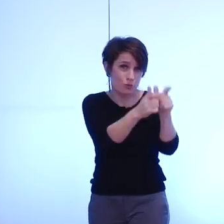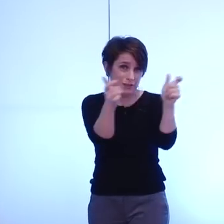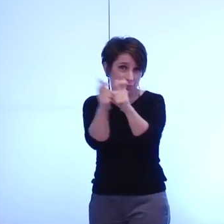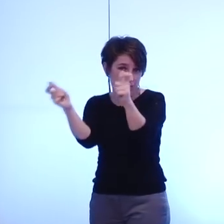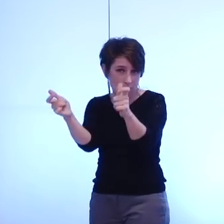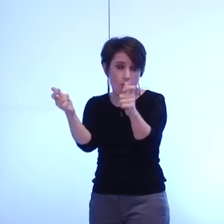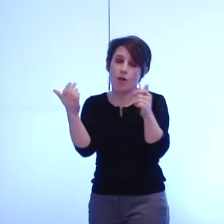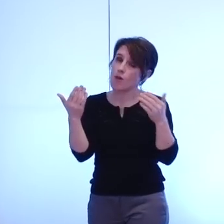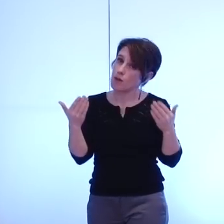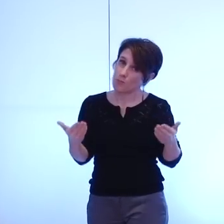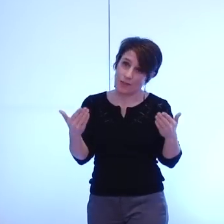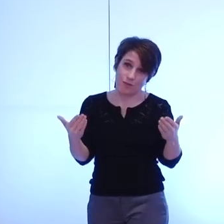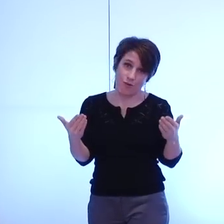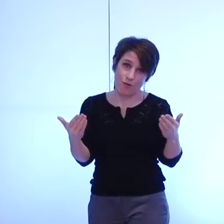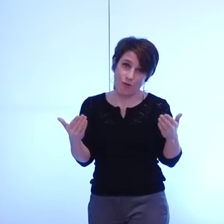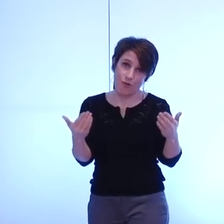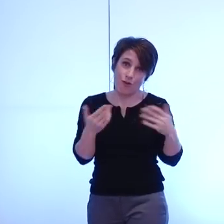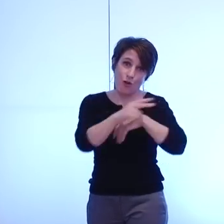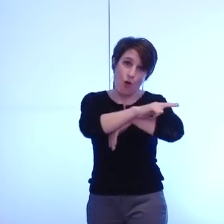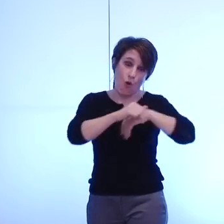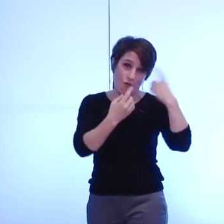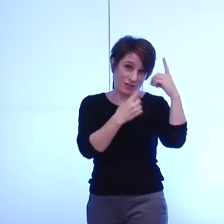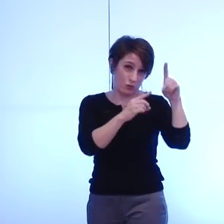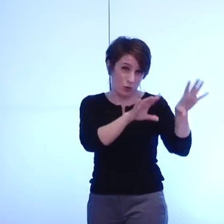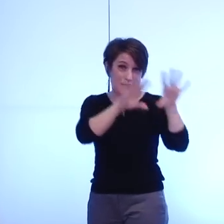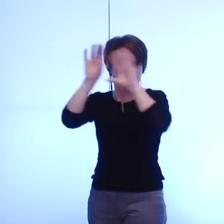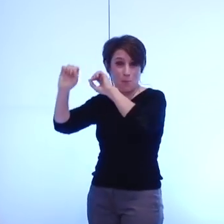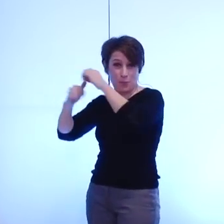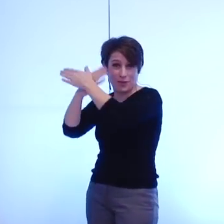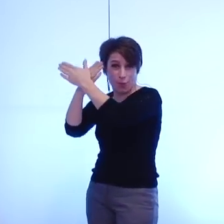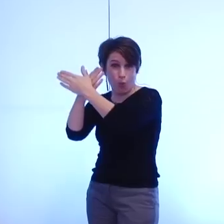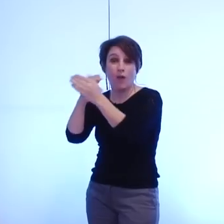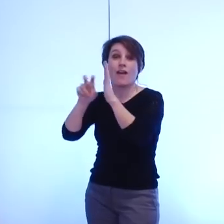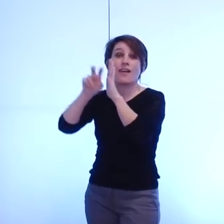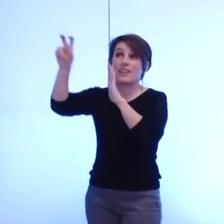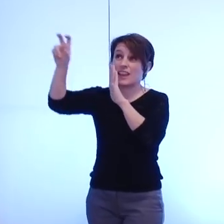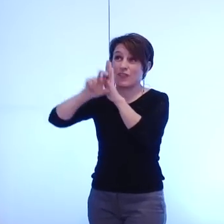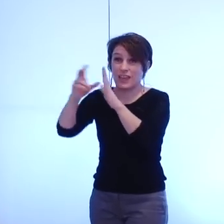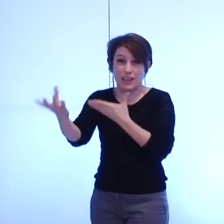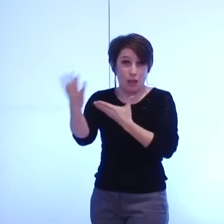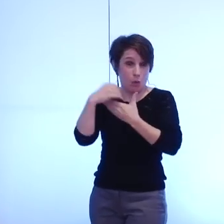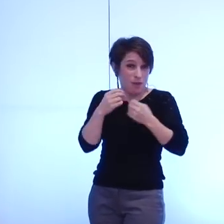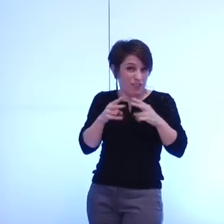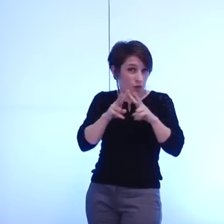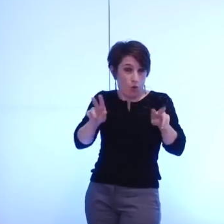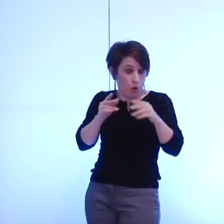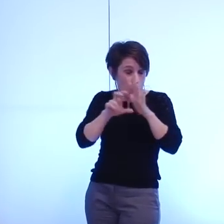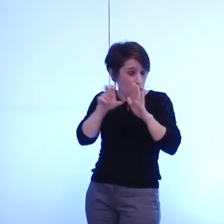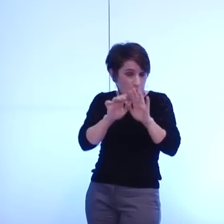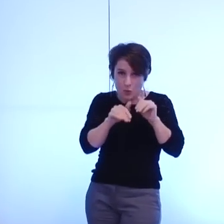désormais vu que l'office du tourisme sera métropolitain et la régie du téléphérique municipale de pouvoir